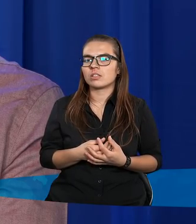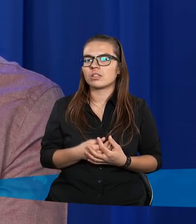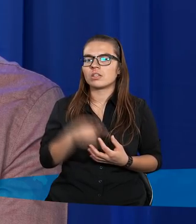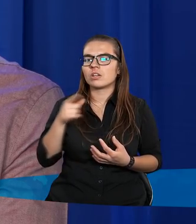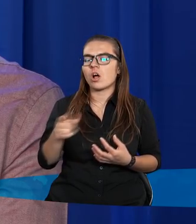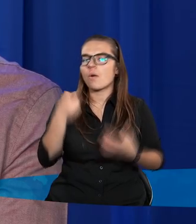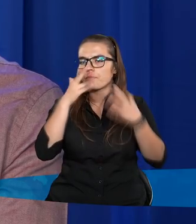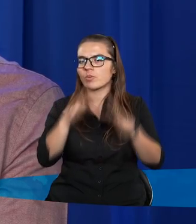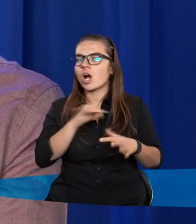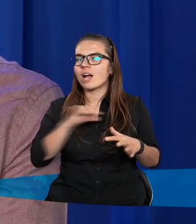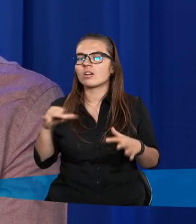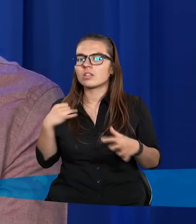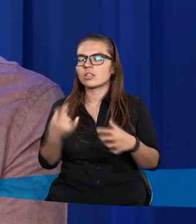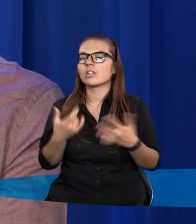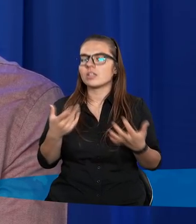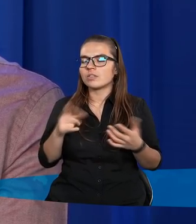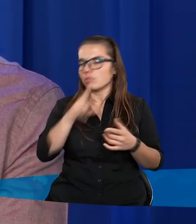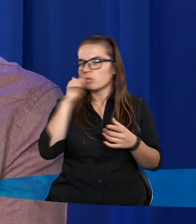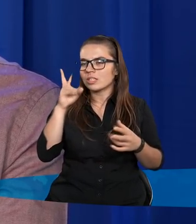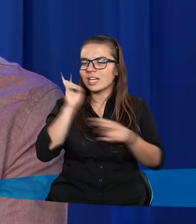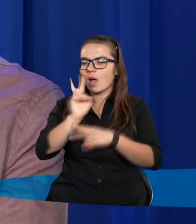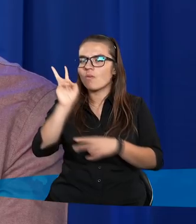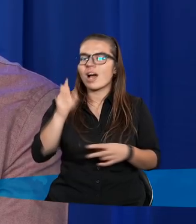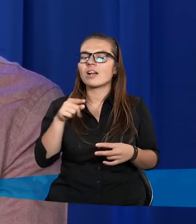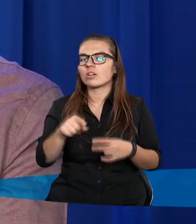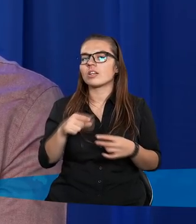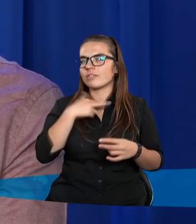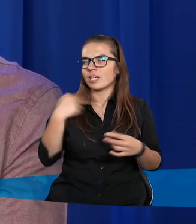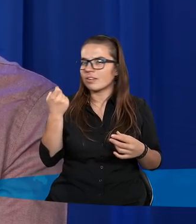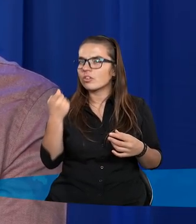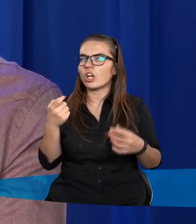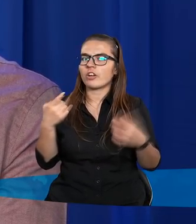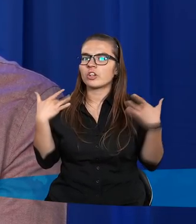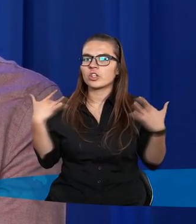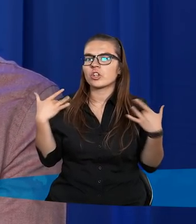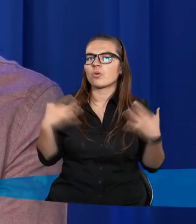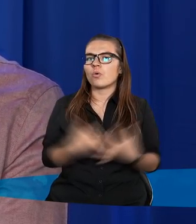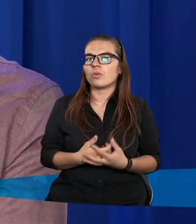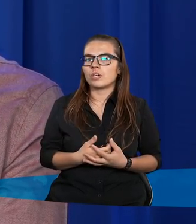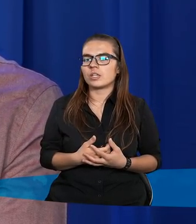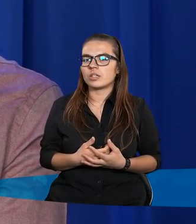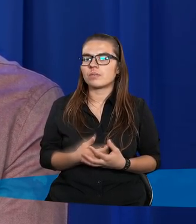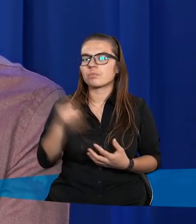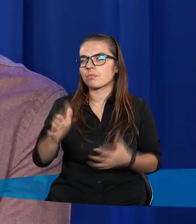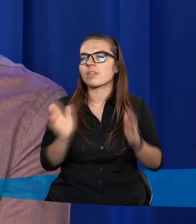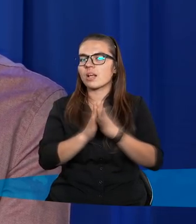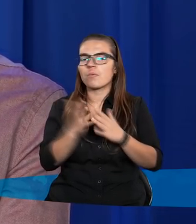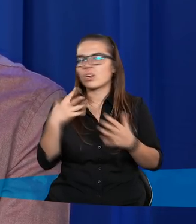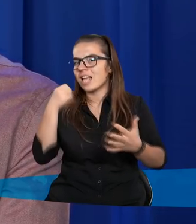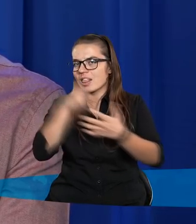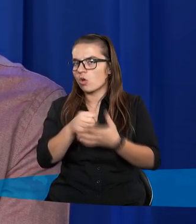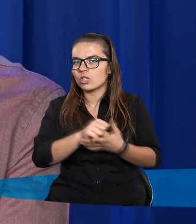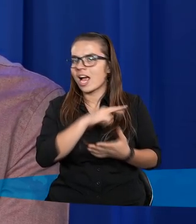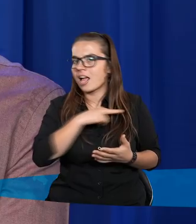one wtedy okazują moc w tym zaufaniu właśnie w tych najgorszych momentach. Wtedy, kiedy ta modlitwa do nas nie